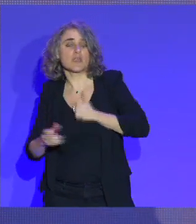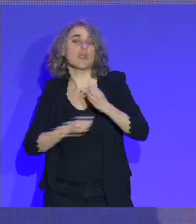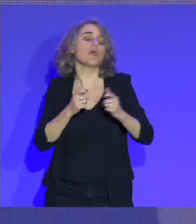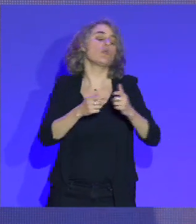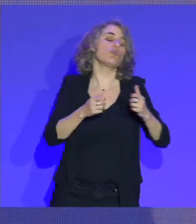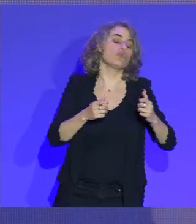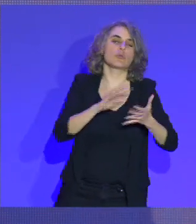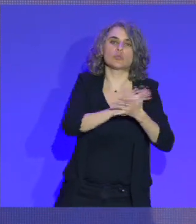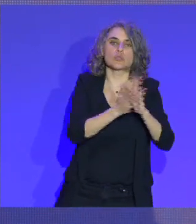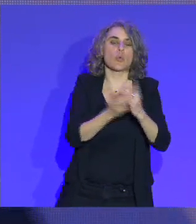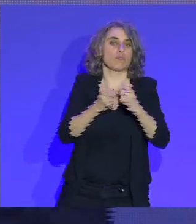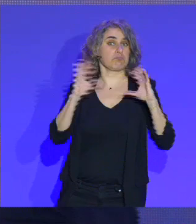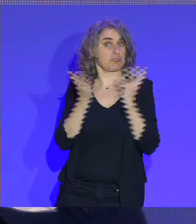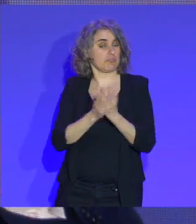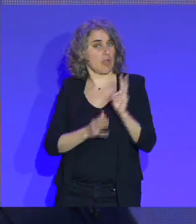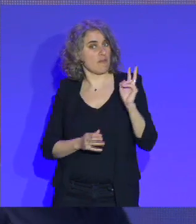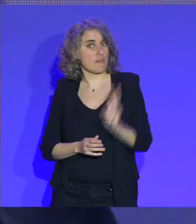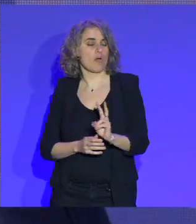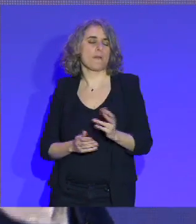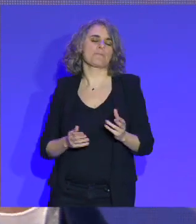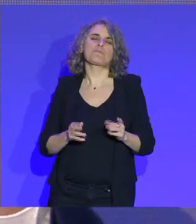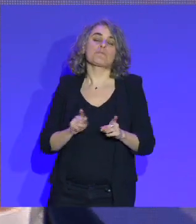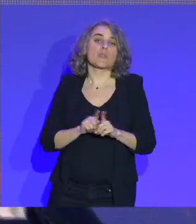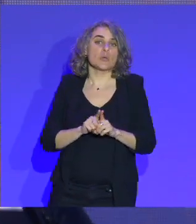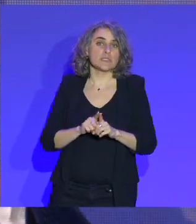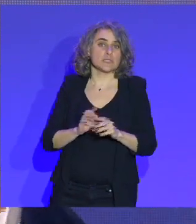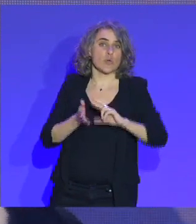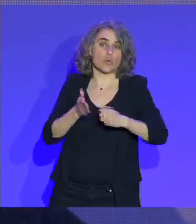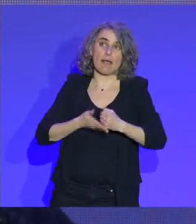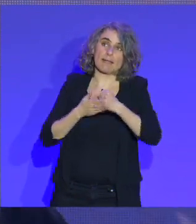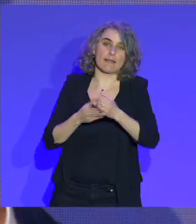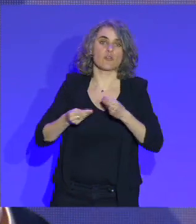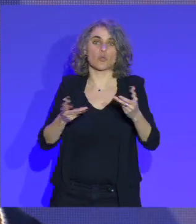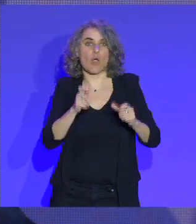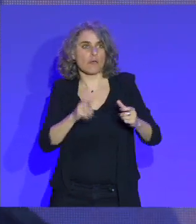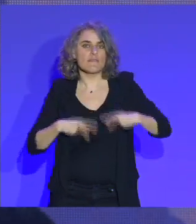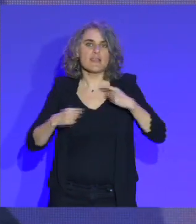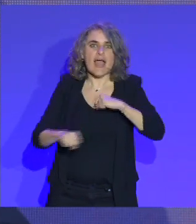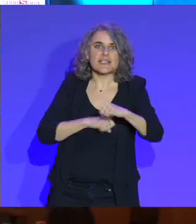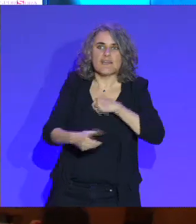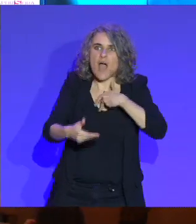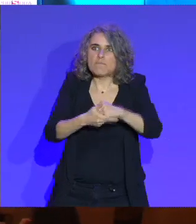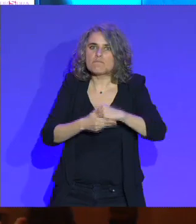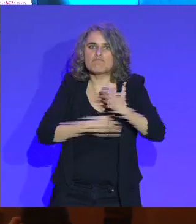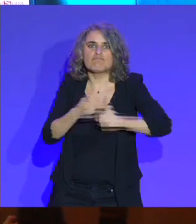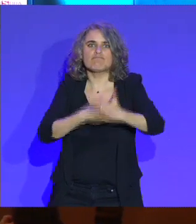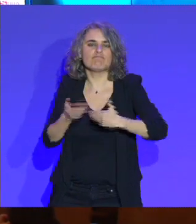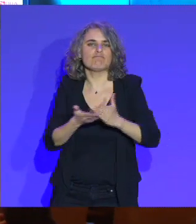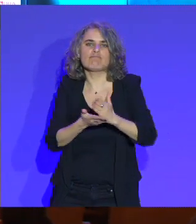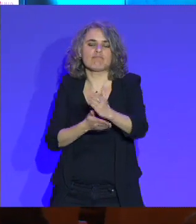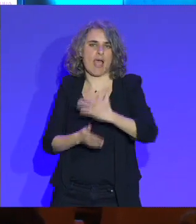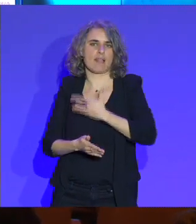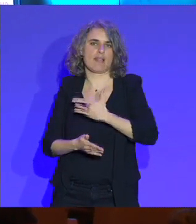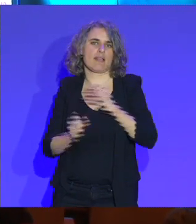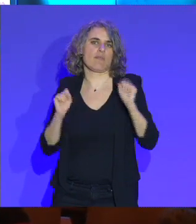marchand, mais c'est aussi une entrée dans la vie active qui est passionnante pour beaucoup de personnes